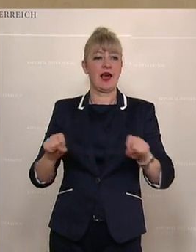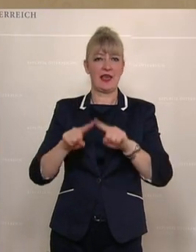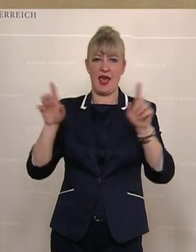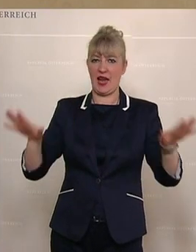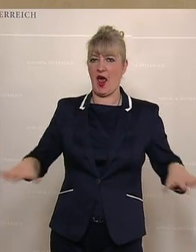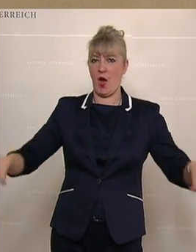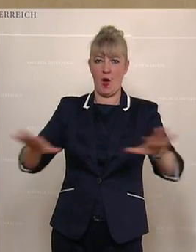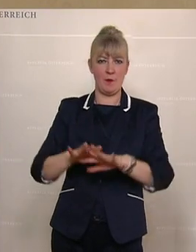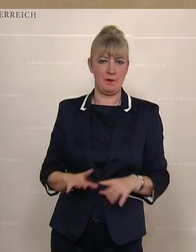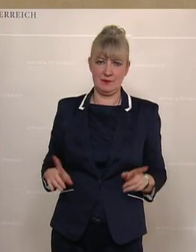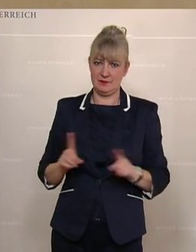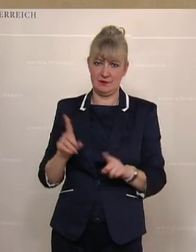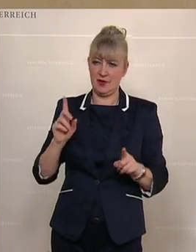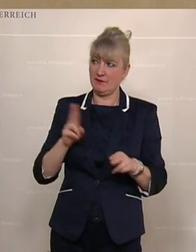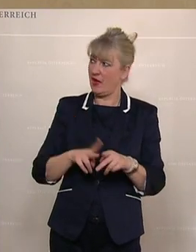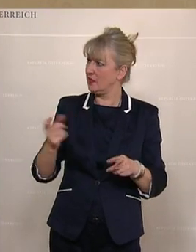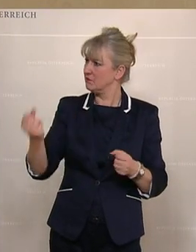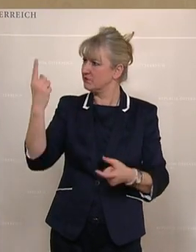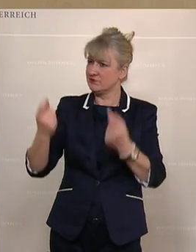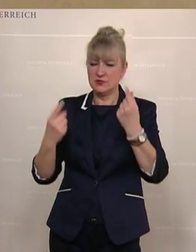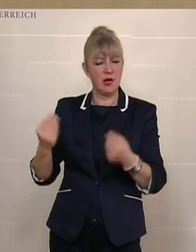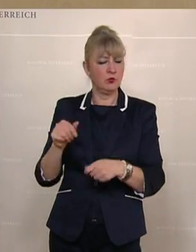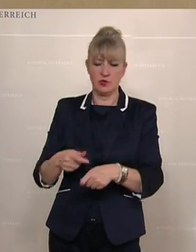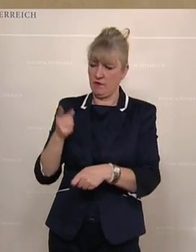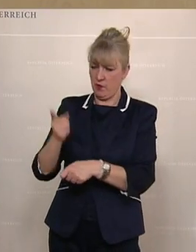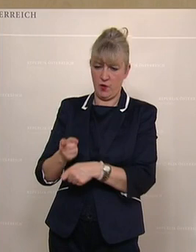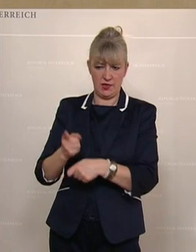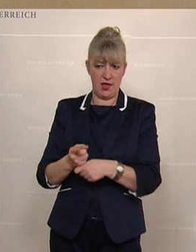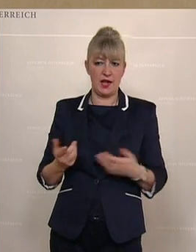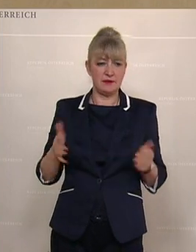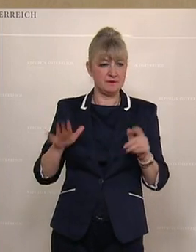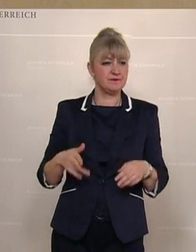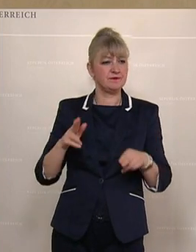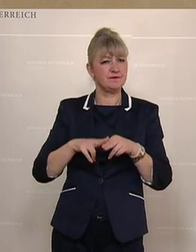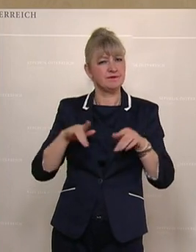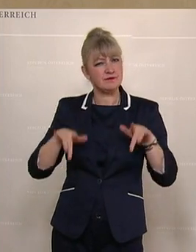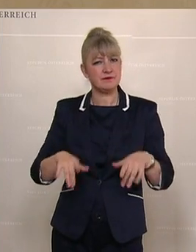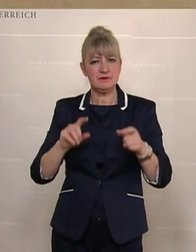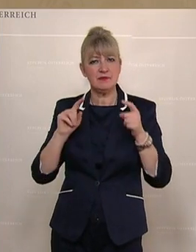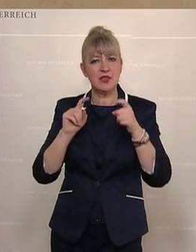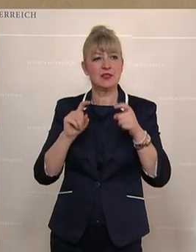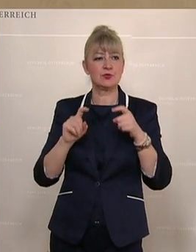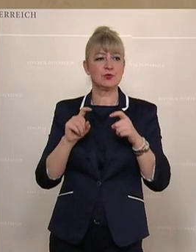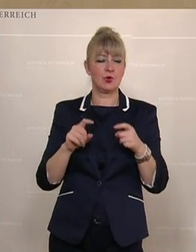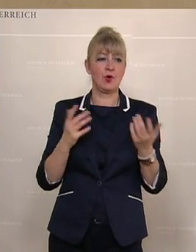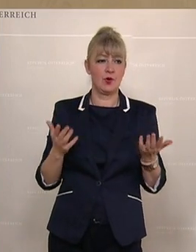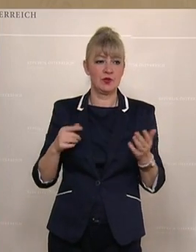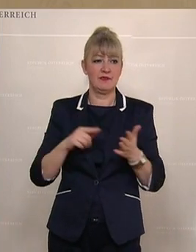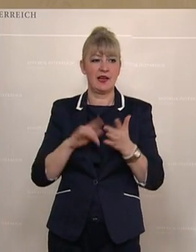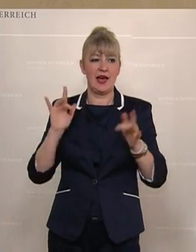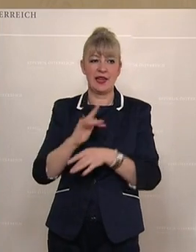Und die Auswüchse sind zutiefst zu verurteilen. Auch wenn jetzt aktuelle Debatten rund um, weil wir es vorher hatten,